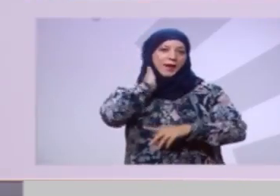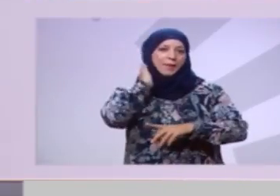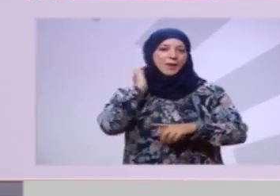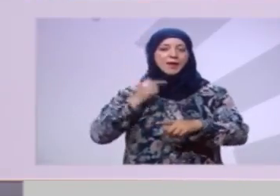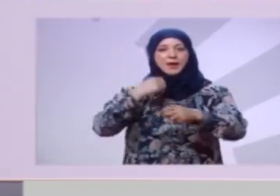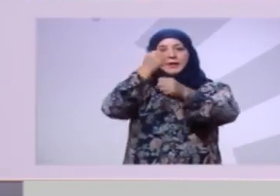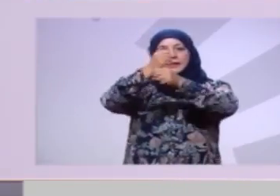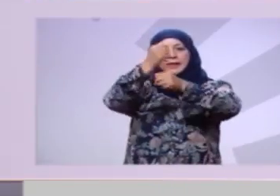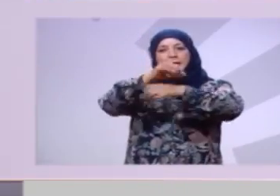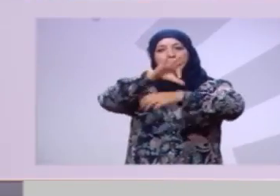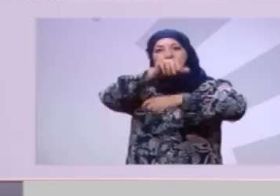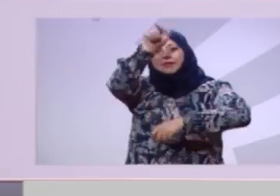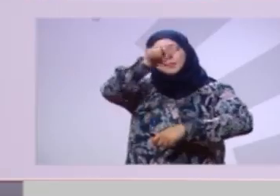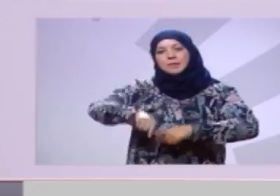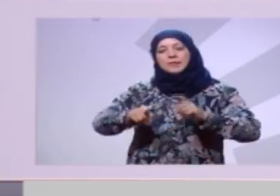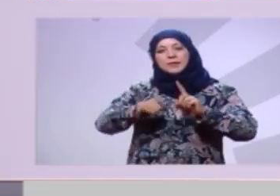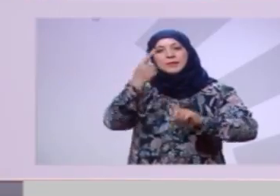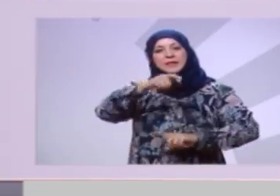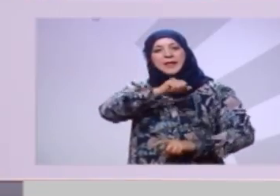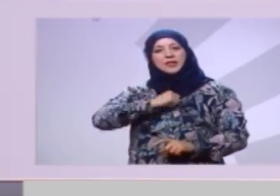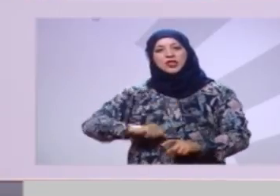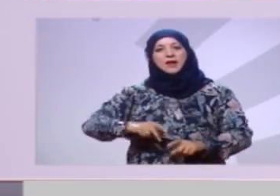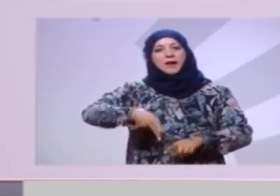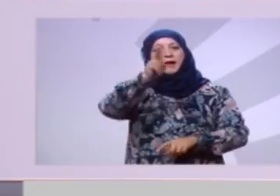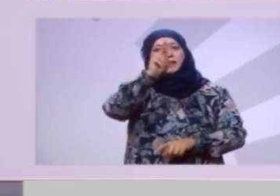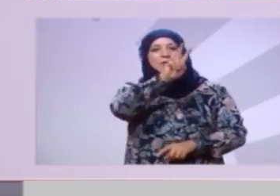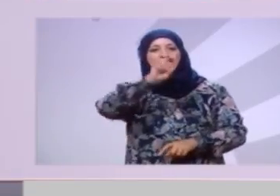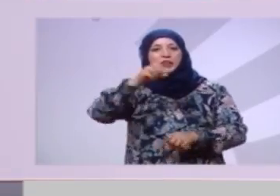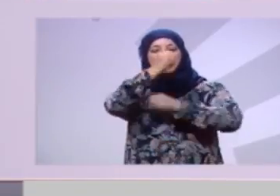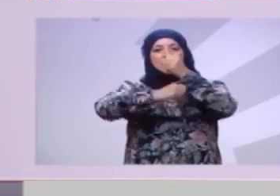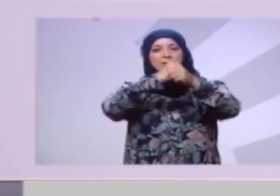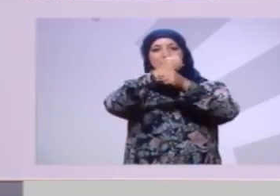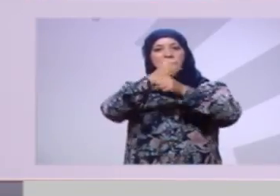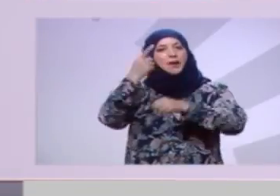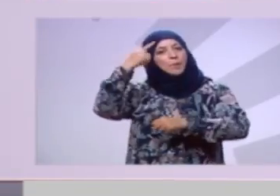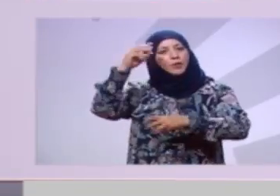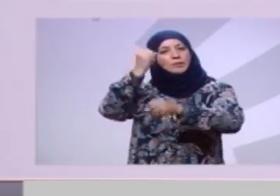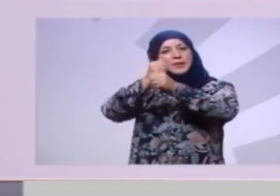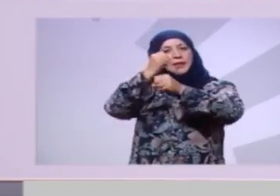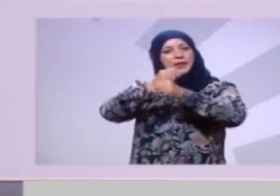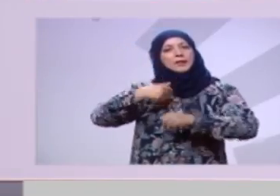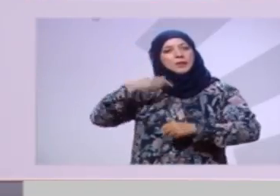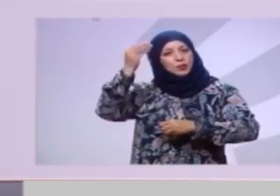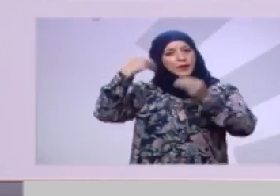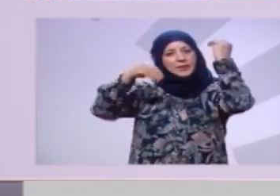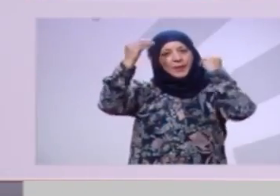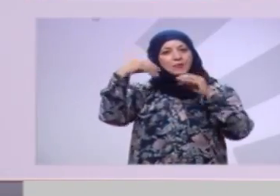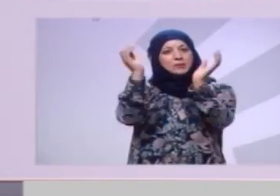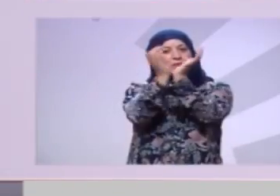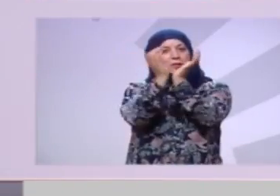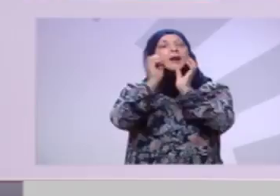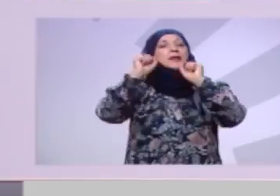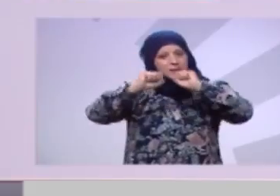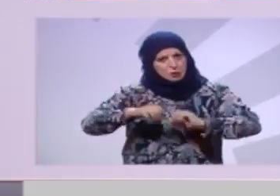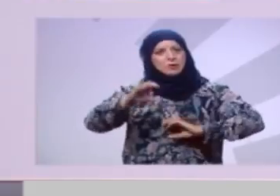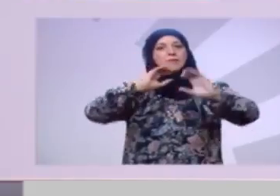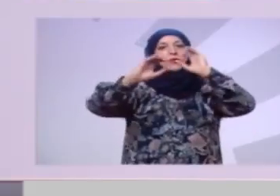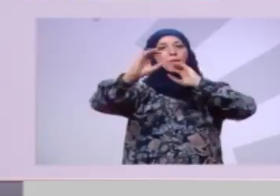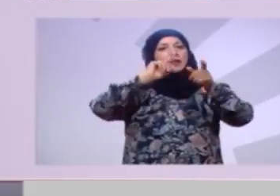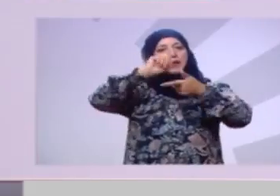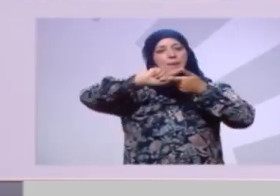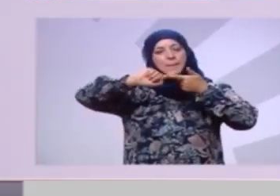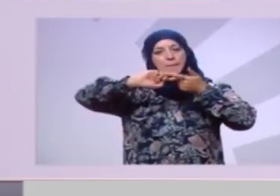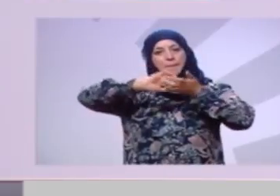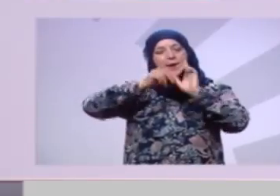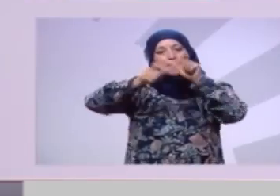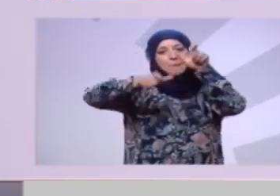نخدم طبيب جراح في سبتار متلوي منذ اكثر من 20 سنة وبحكم مهنتي وتجربة الاجتماعية تمكنت من التواصل مع جميع فئات المجتمع